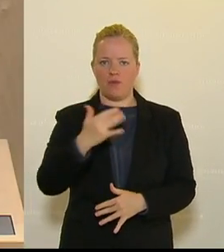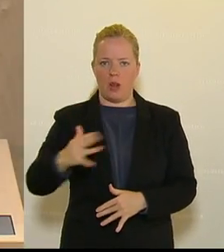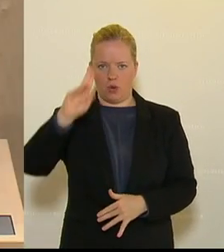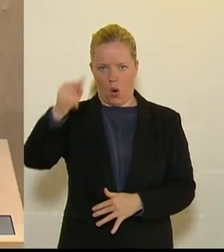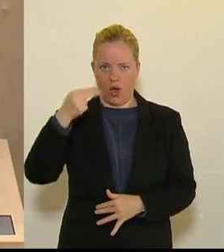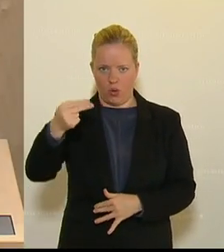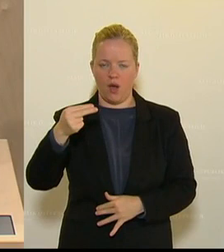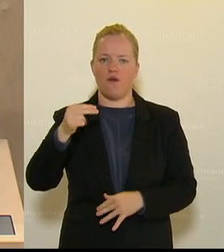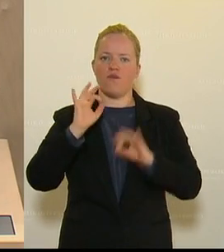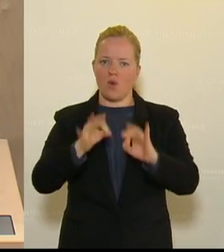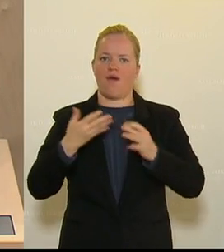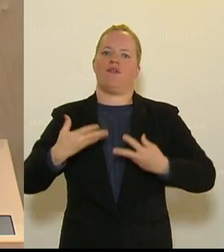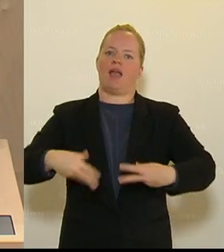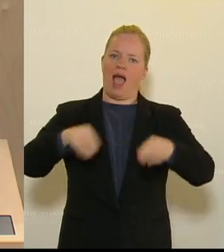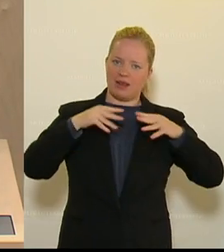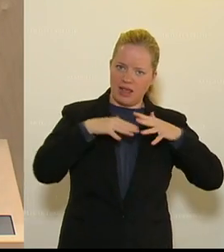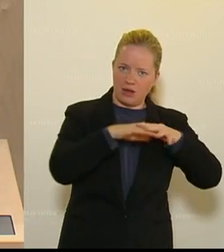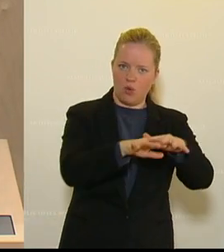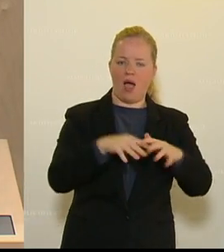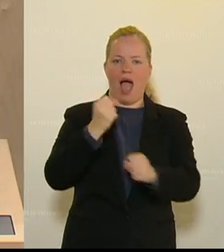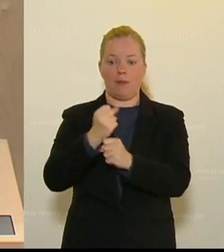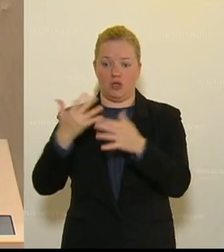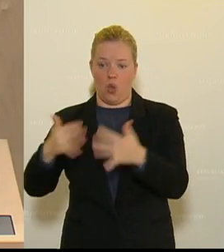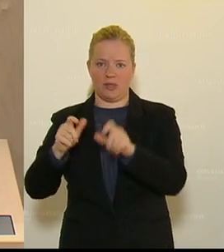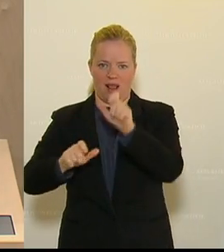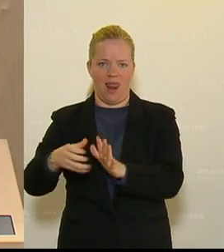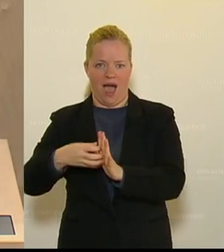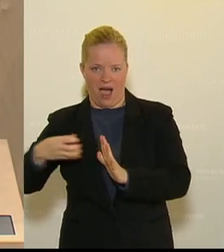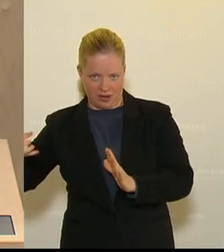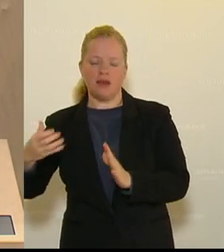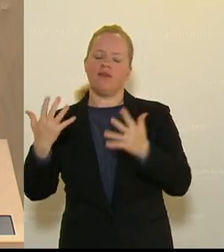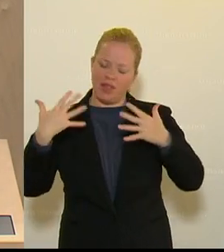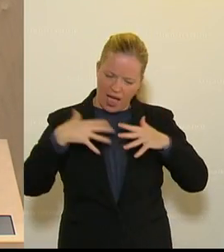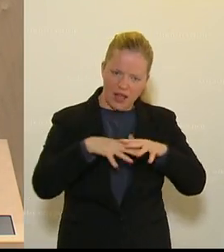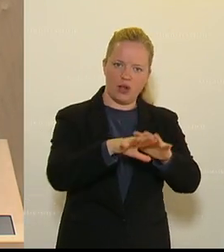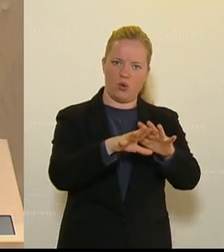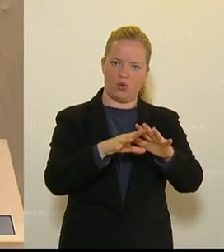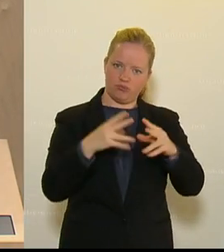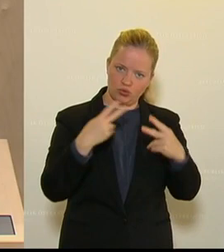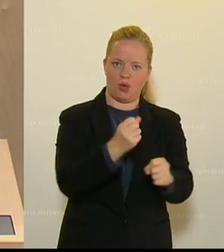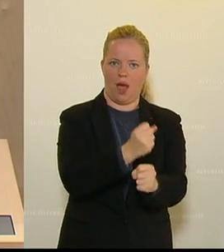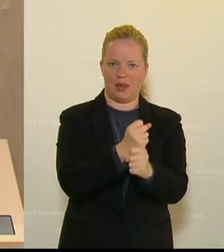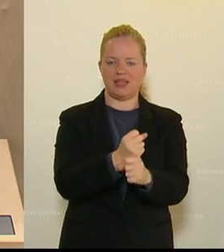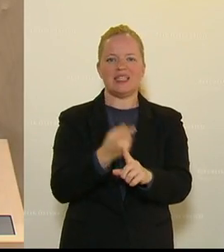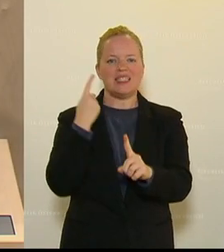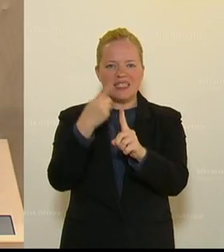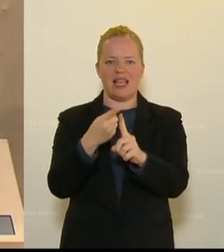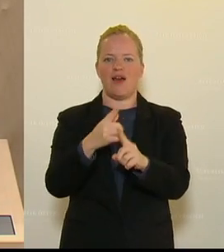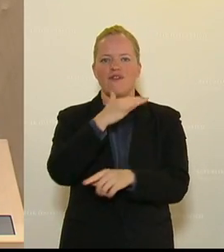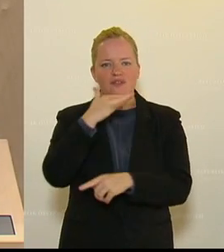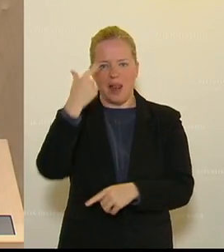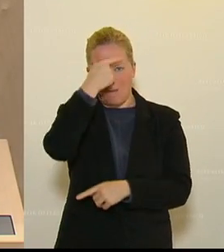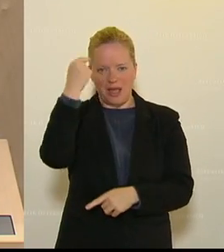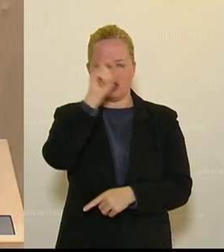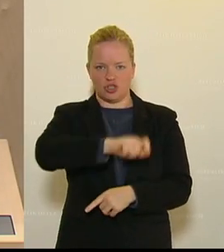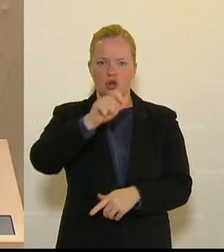Euro für die Wiedereingliederung von Langzeitarbeitslosen. Es muss immer darum gehen, möglichst viele Menschen in Beschäftigung zu